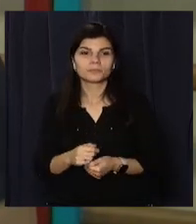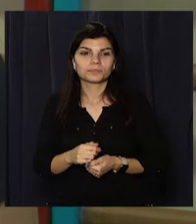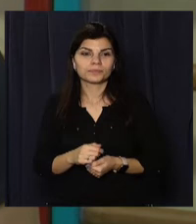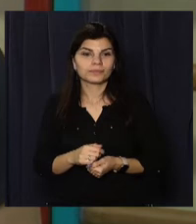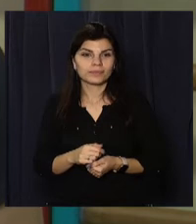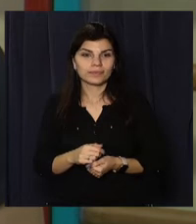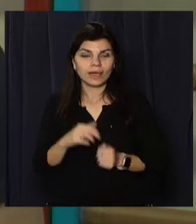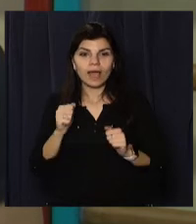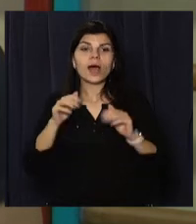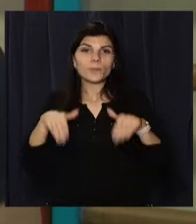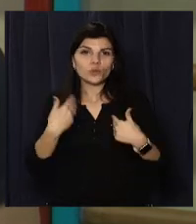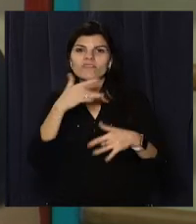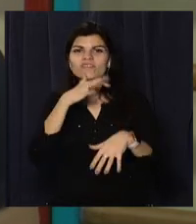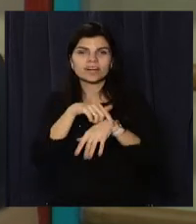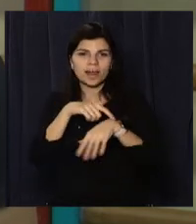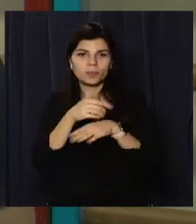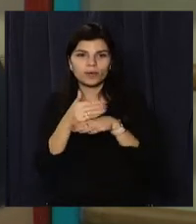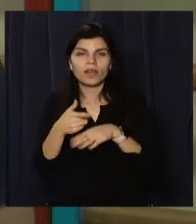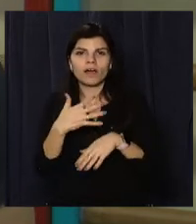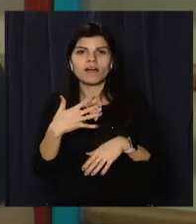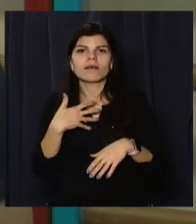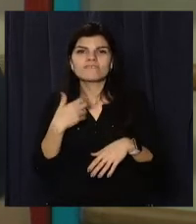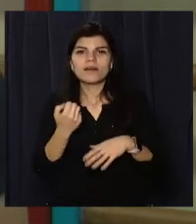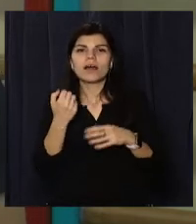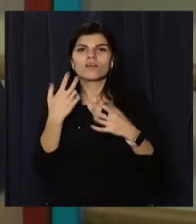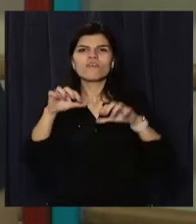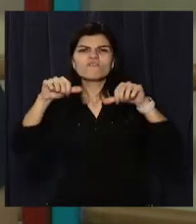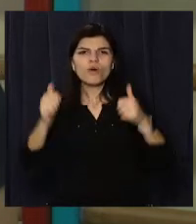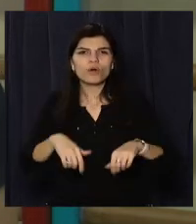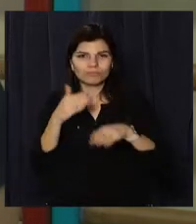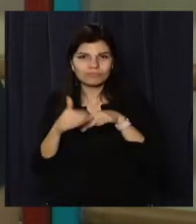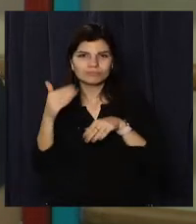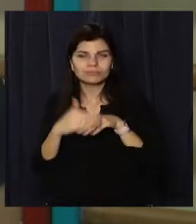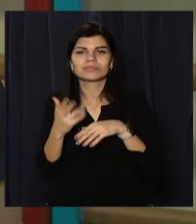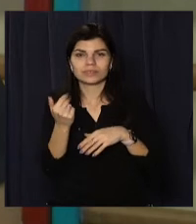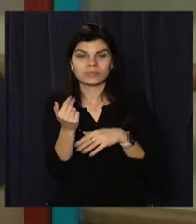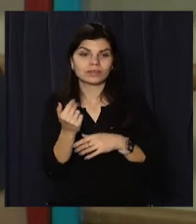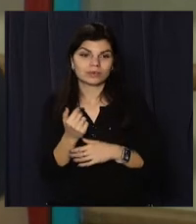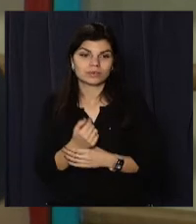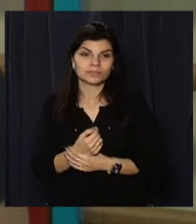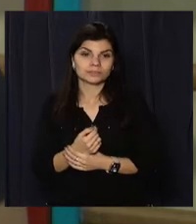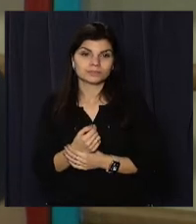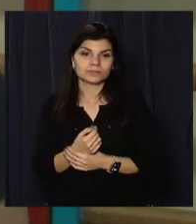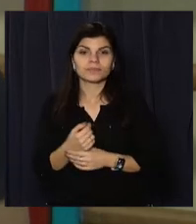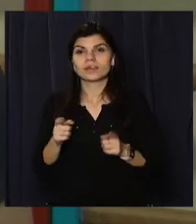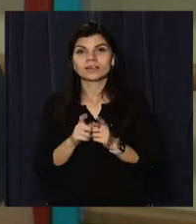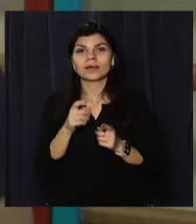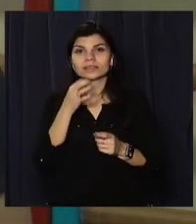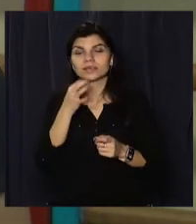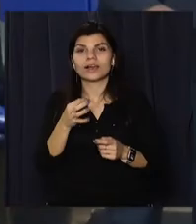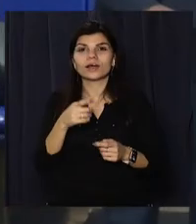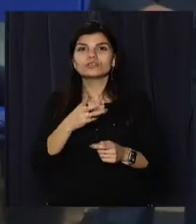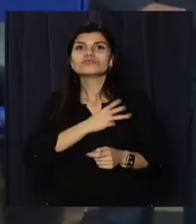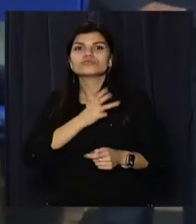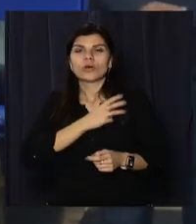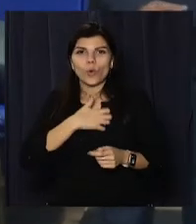Потім вже з часом виносливость, звісно. Ну і, так сказати, жажда к побіде.